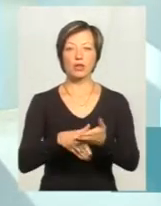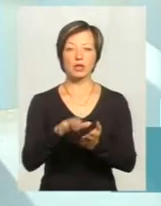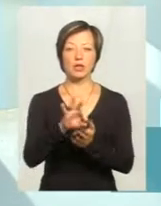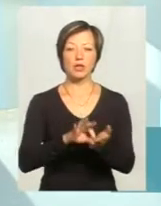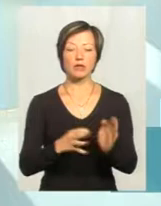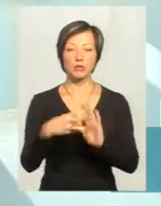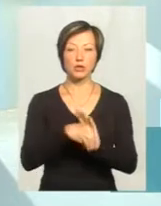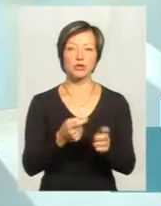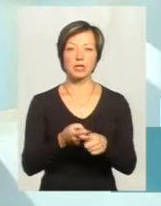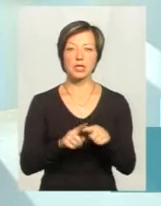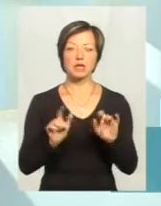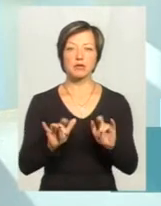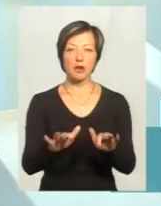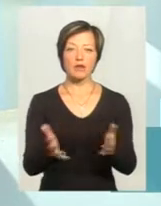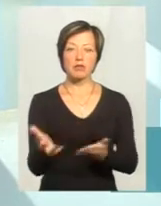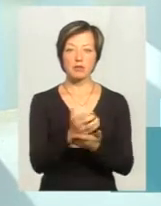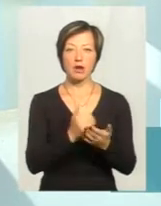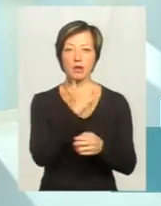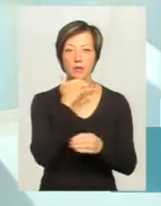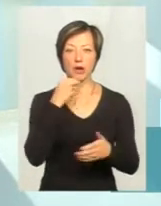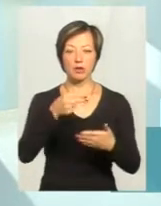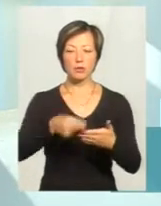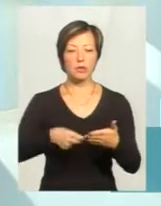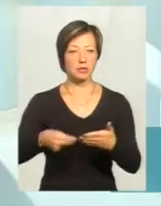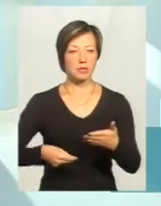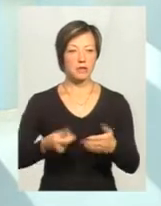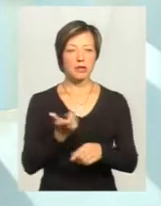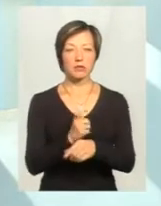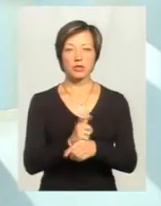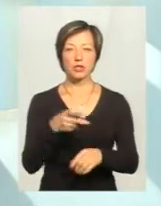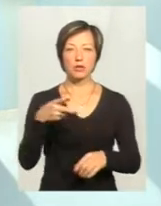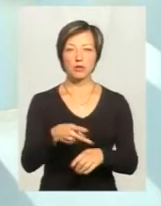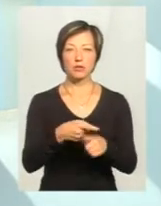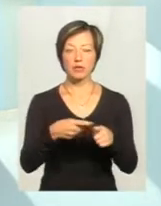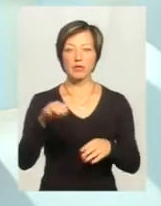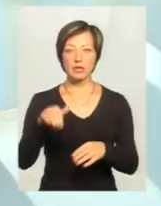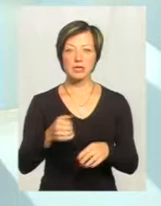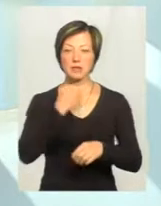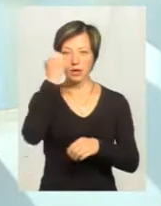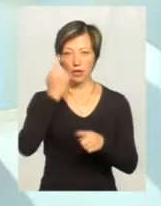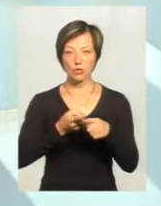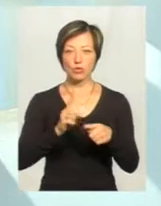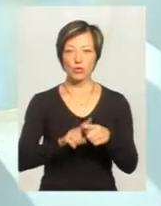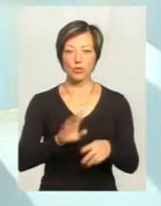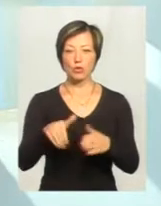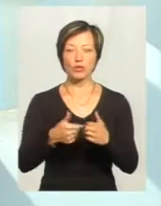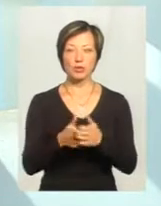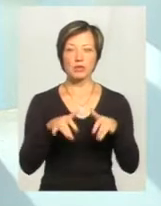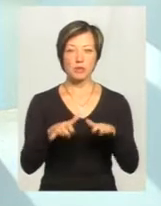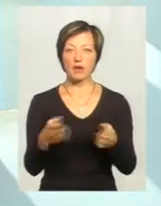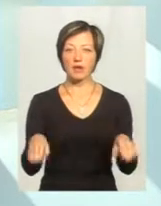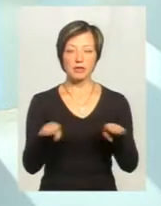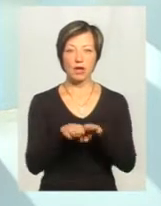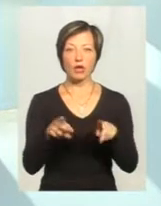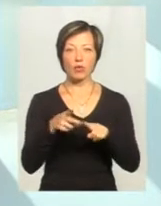підключилися до цієї справи. Ми зібрали дуже багато підписів, більше 2,5 тисяч, і завдяки цьому досі справа не закрита.